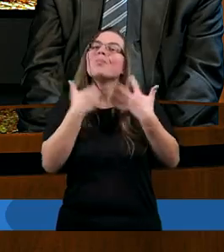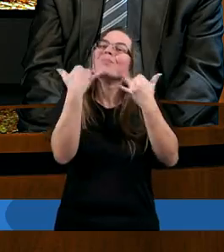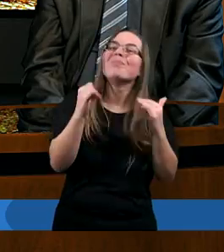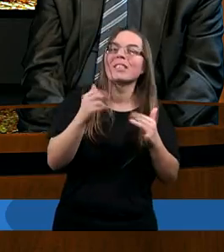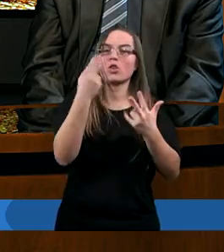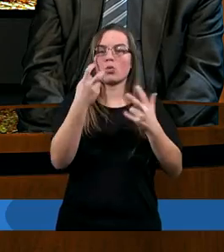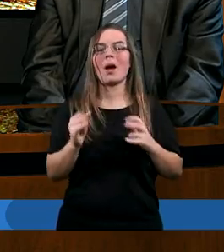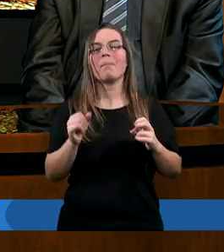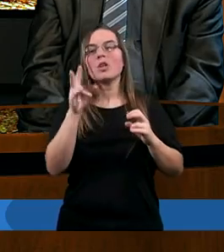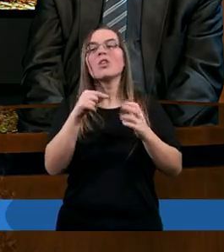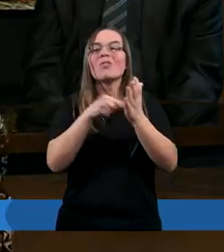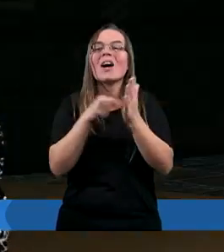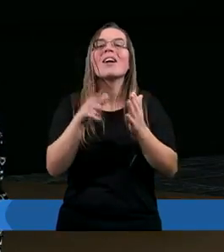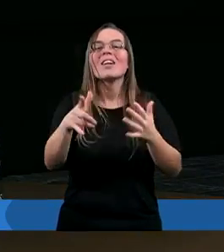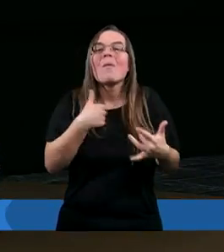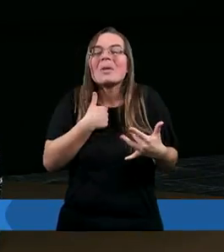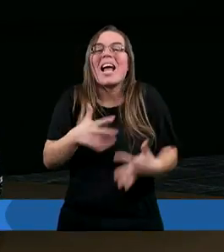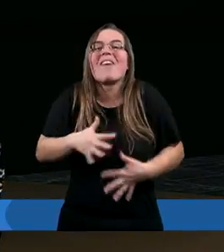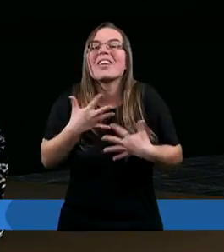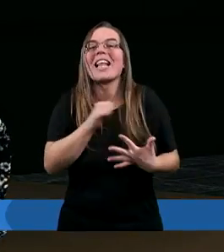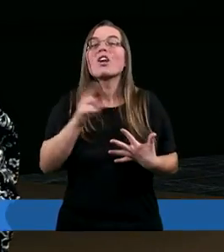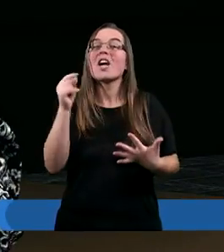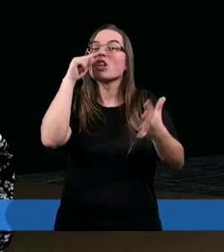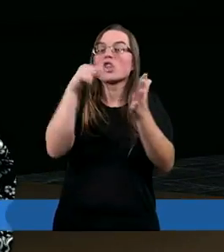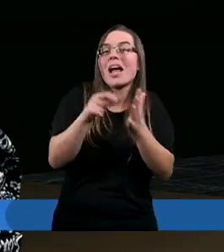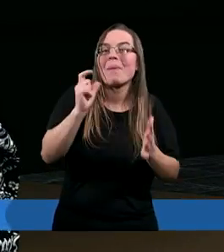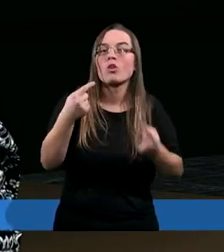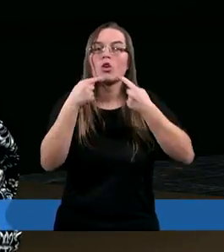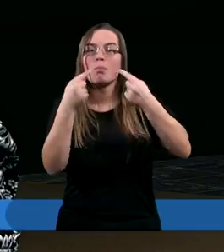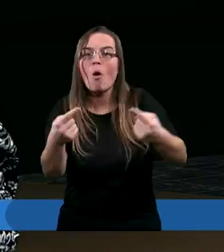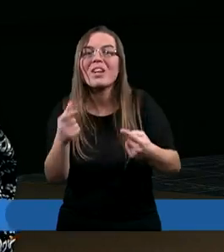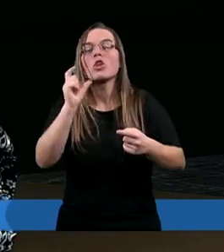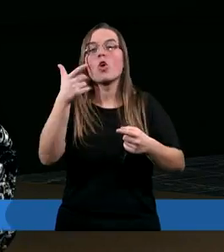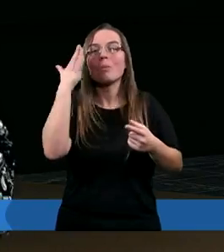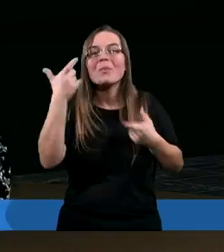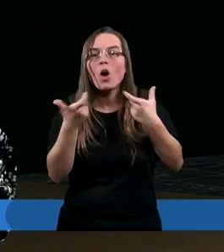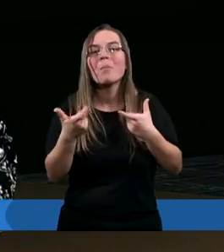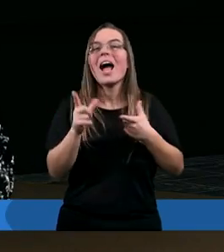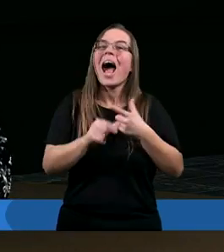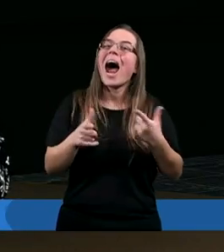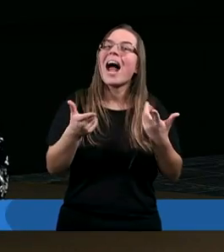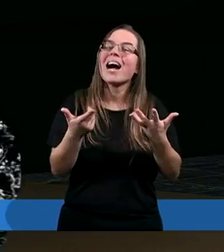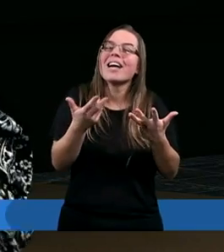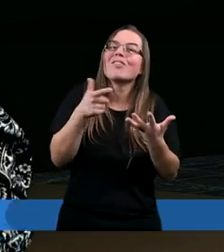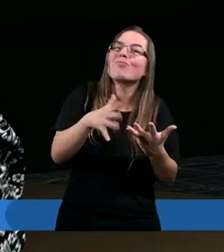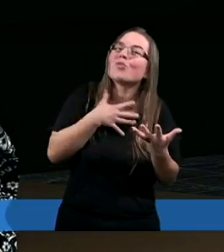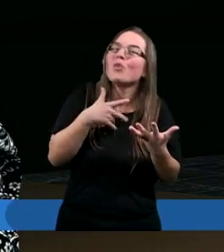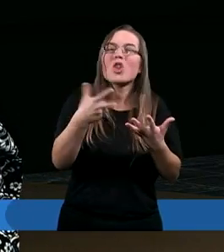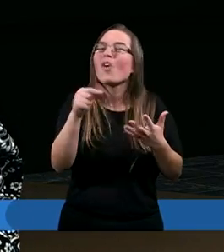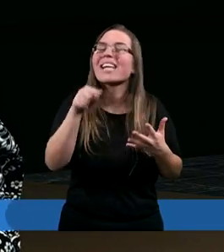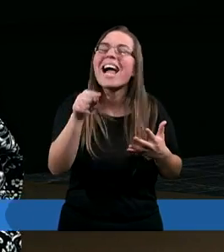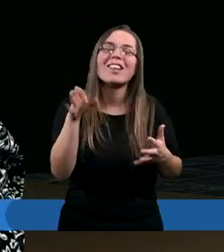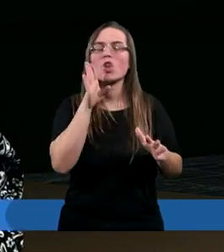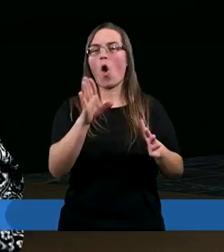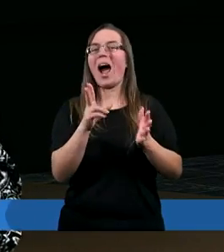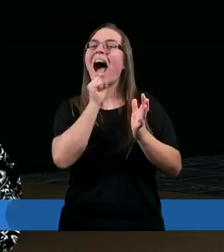zawsze... I czasem się wydaje, że trzeba coś powiedzieć i się to mówi, ale to nie jest to. To się tak wie, to nie jest to ani trochę.